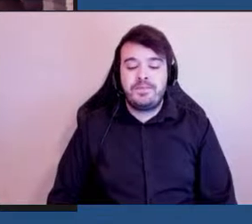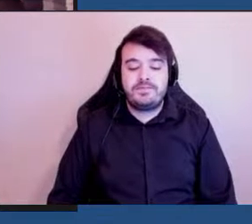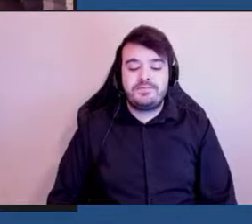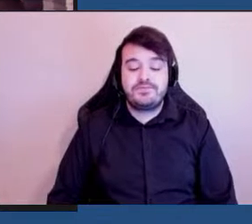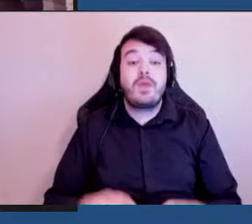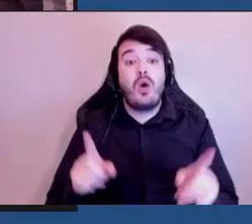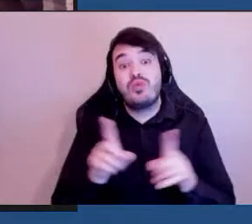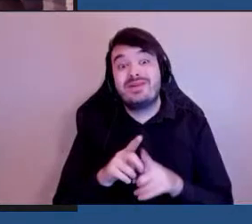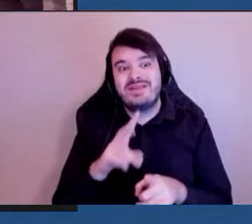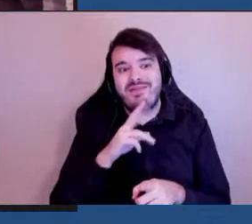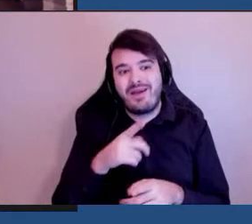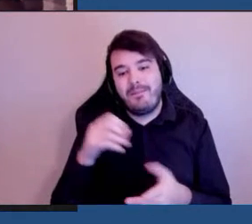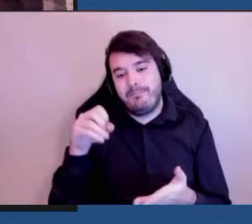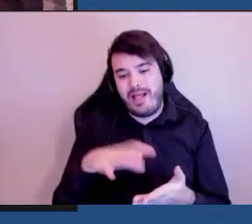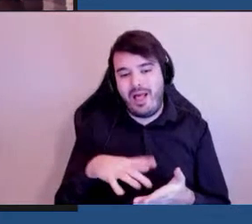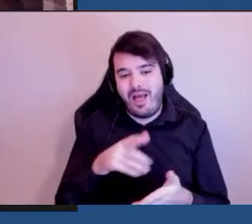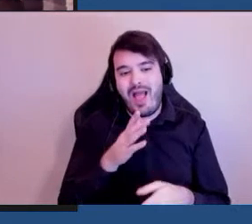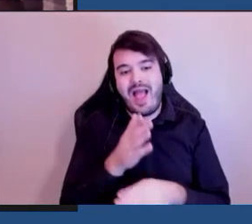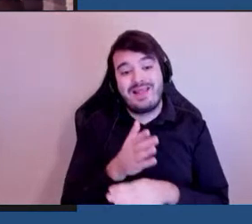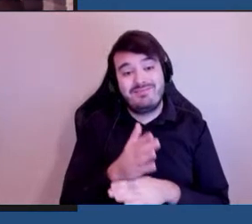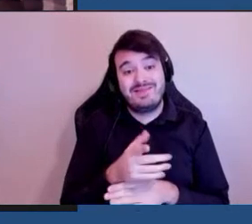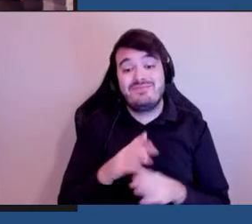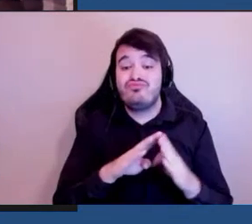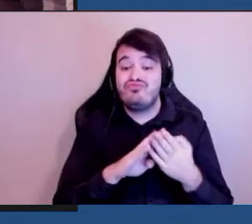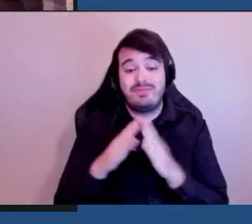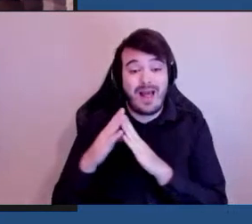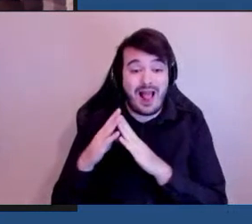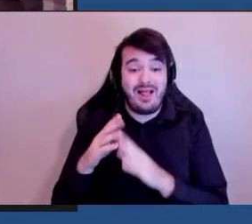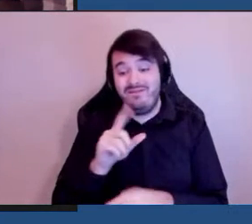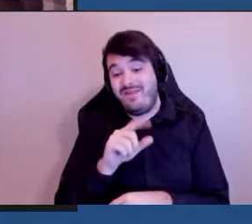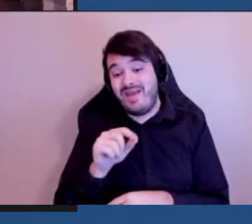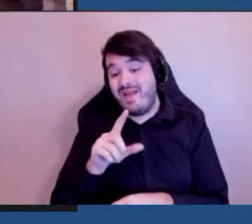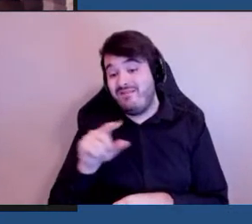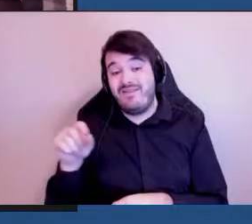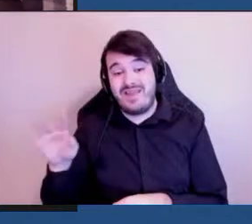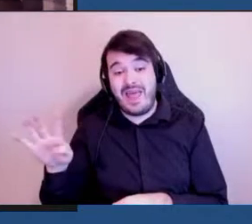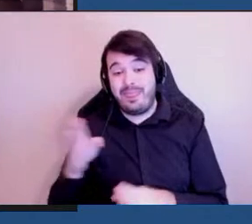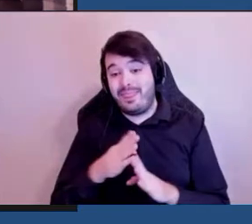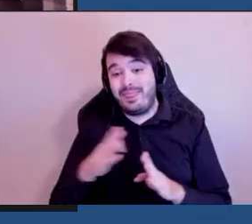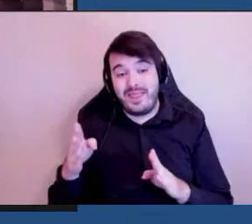plan d'accessibilité municipale 2020-2024